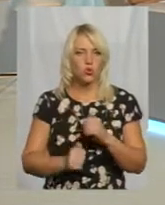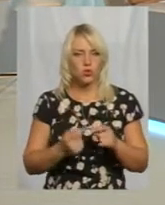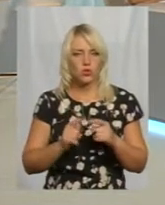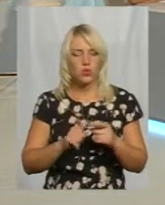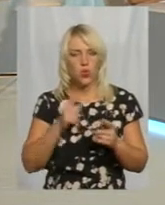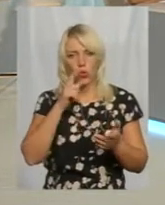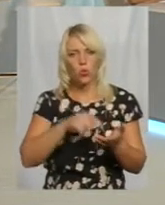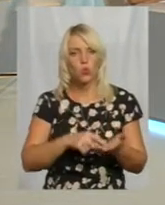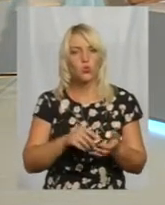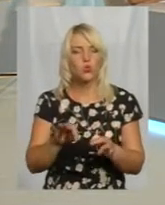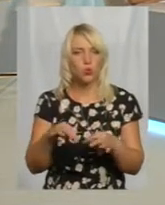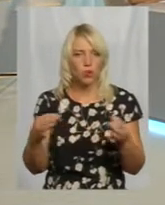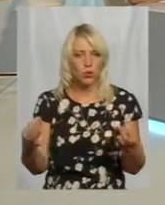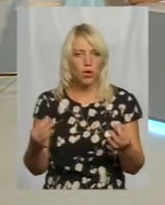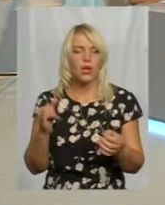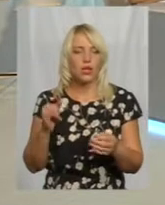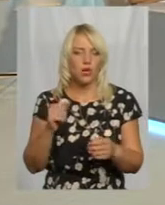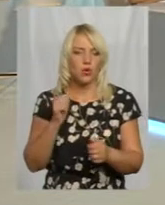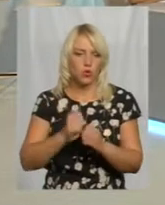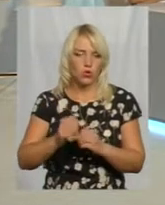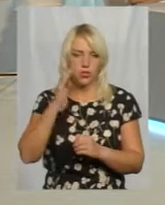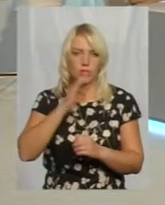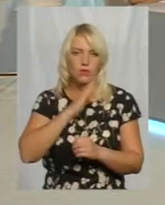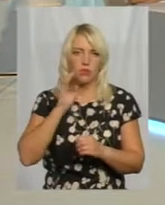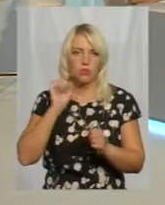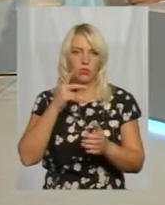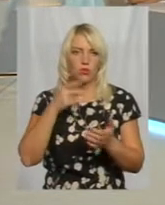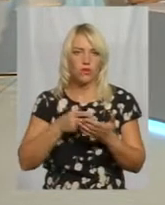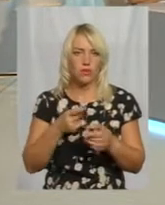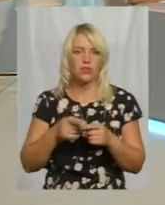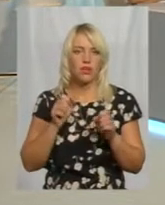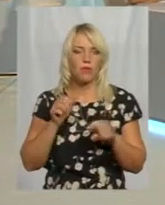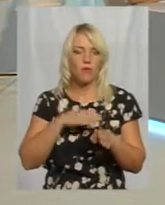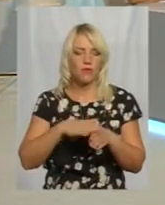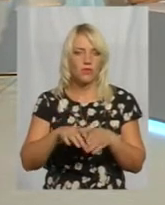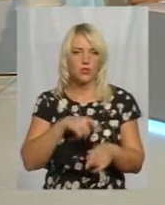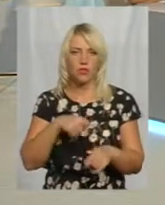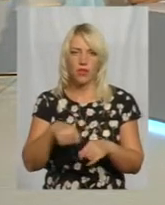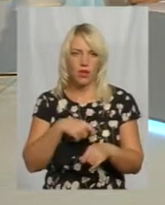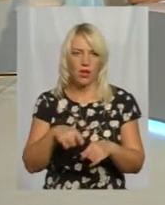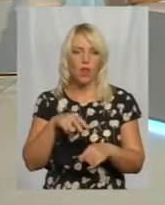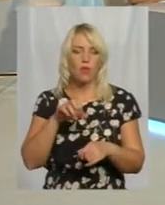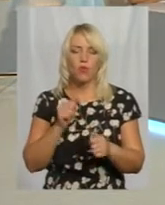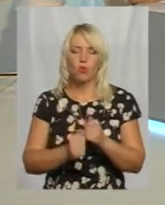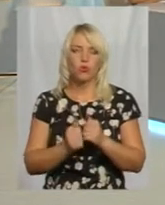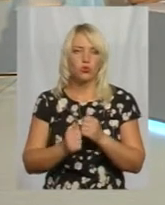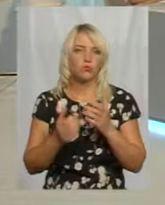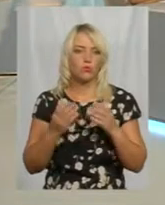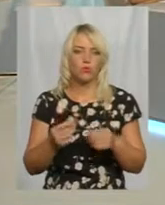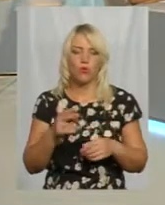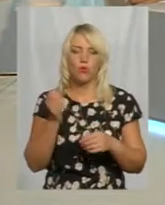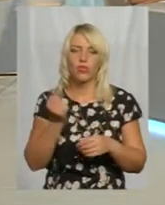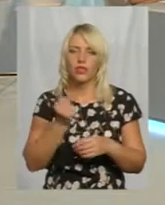доступно, знову хочу сказати, навіть і батьки можуть подивитися, повністю матеріал по кожному дню, по